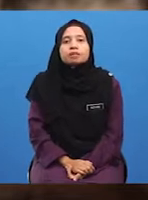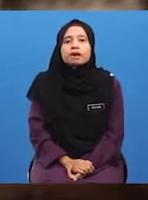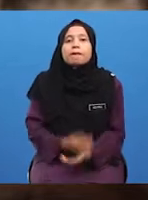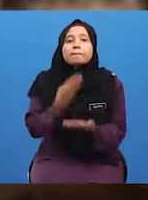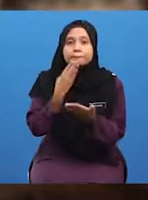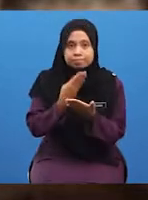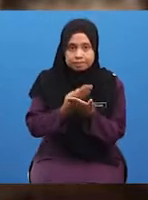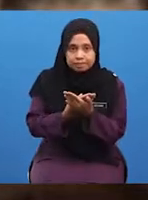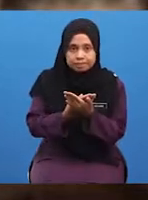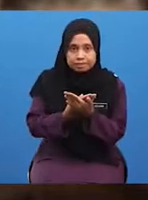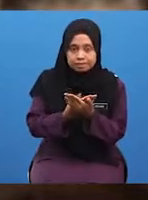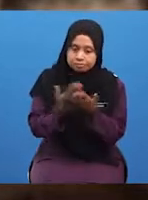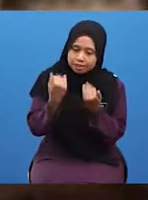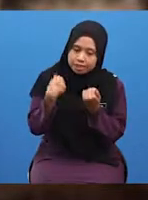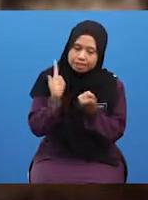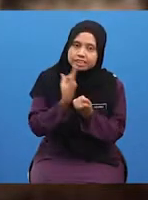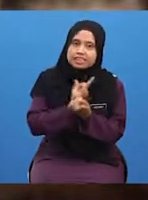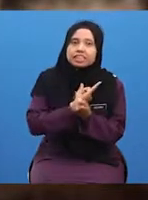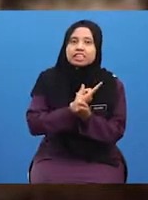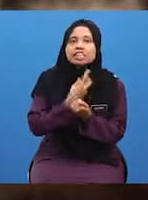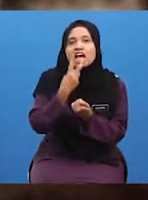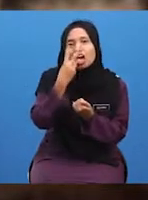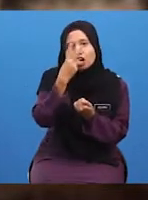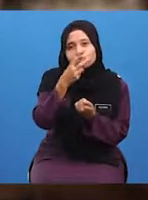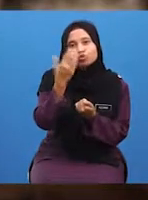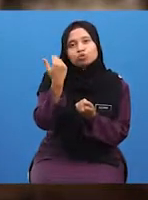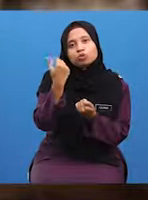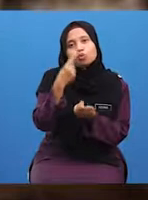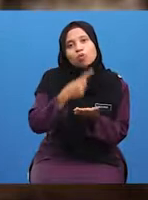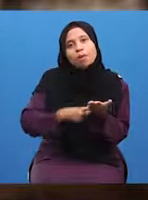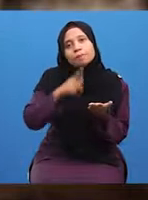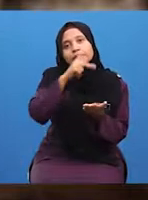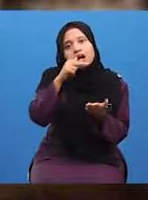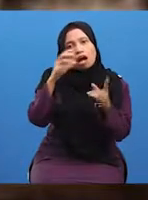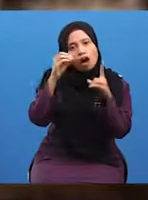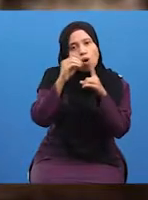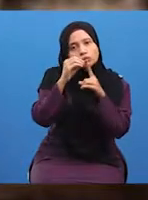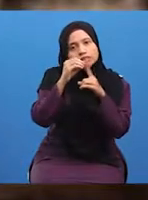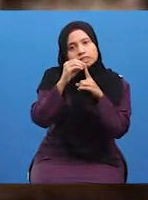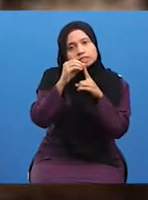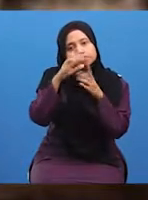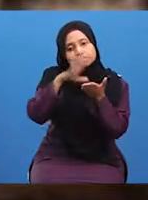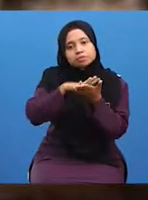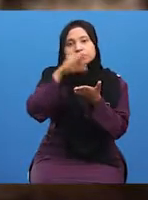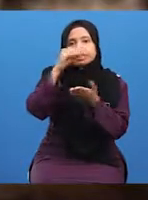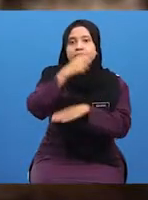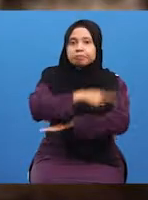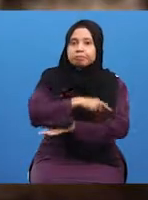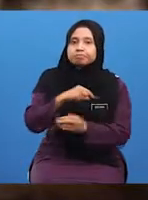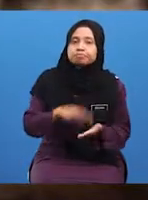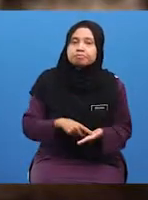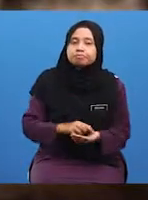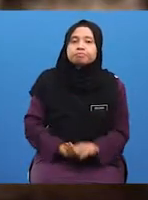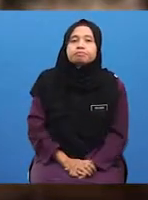Baiklah, jom kita lihat dahulu apakah objektif pembelajaran hari ini.